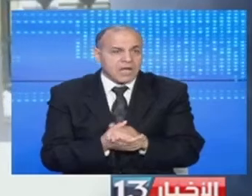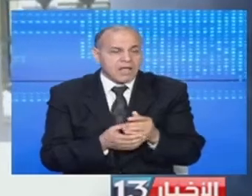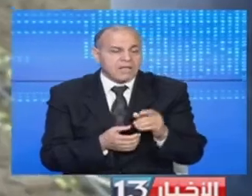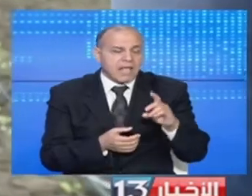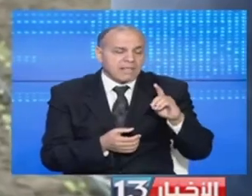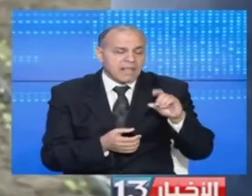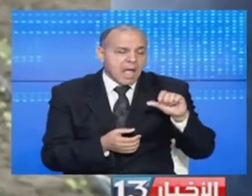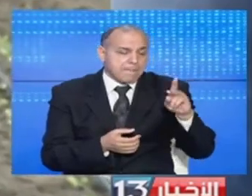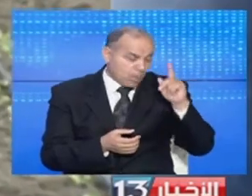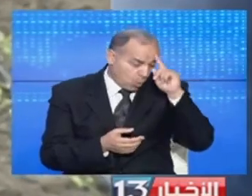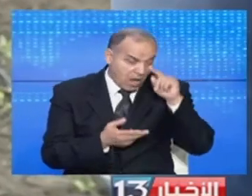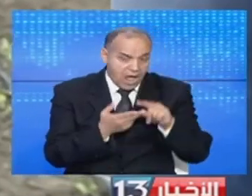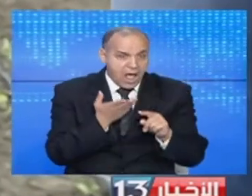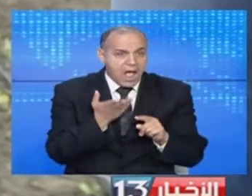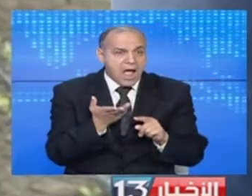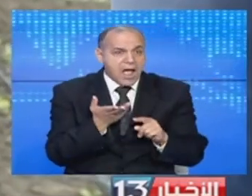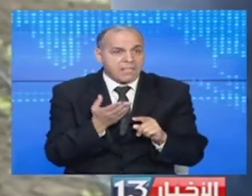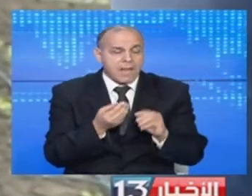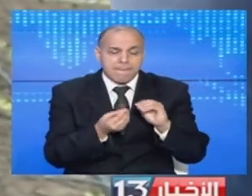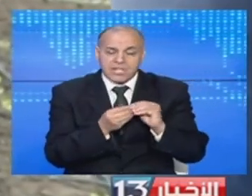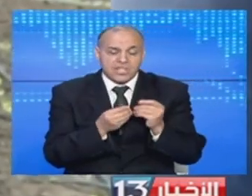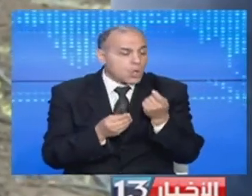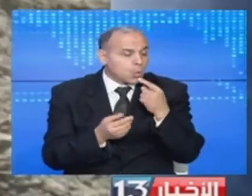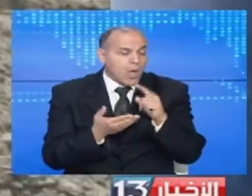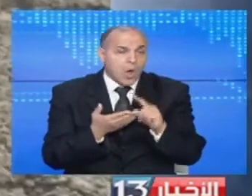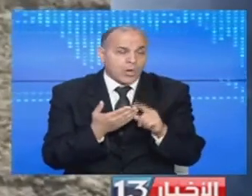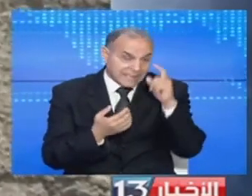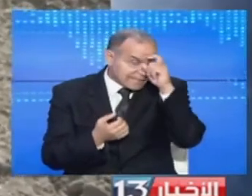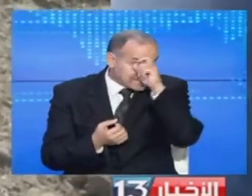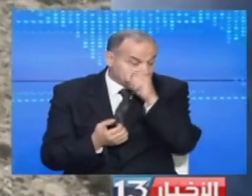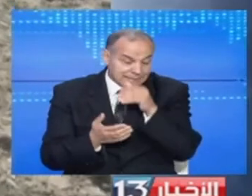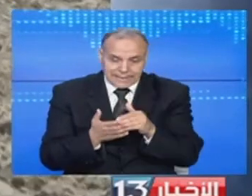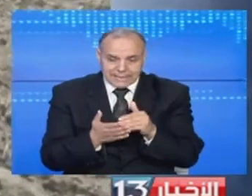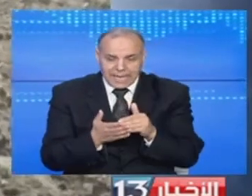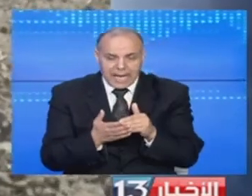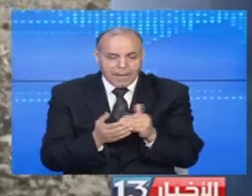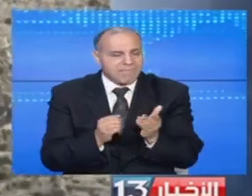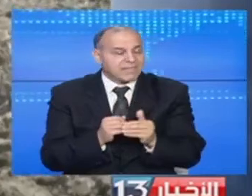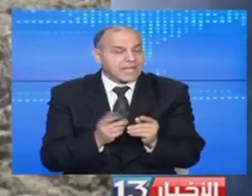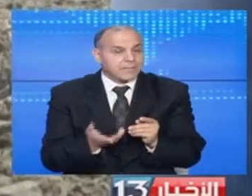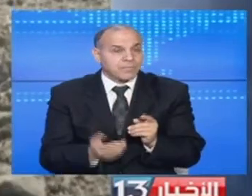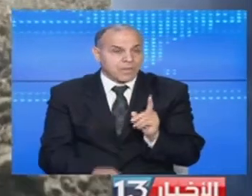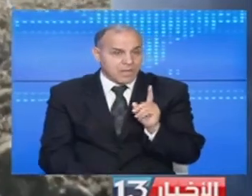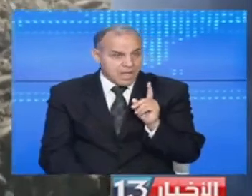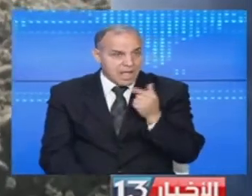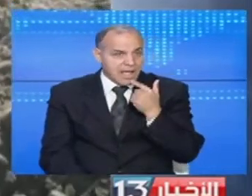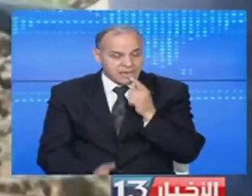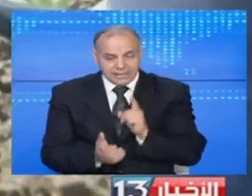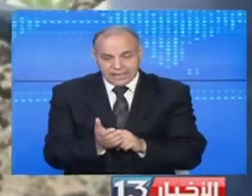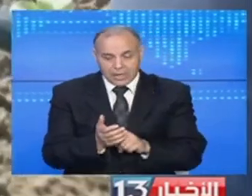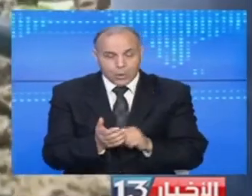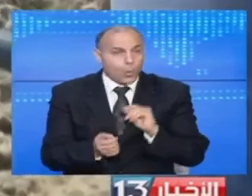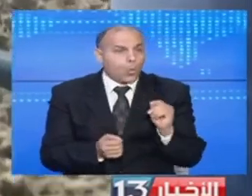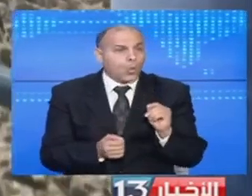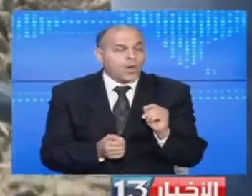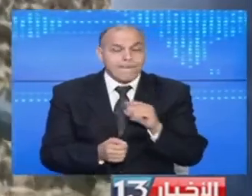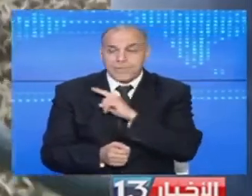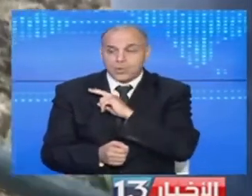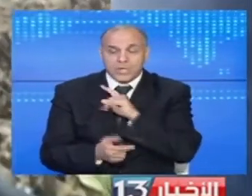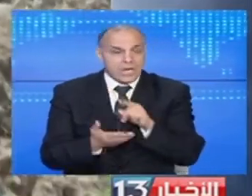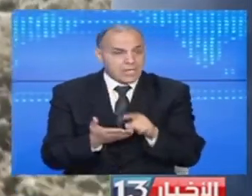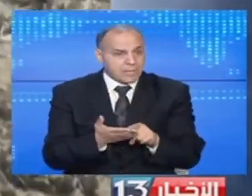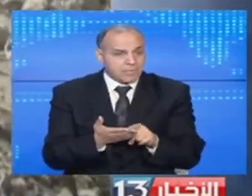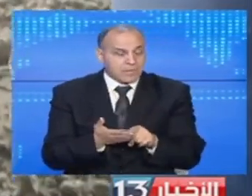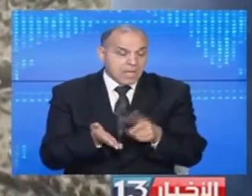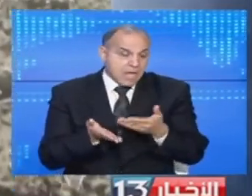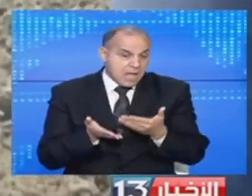الديابي لا شك أن أزمة الأسمدة ستعمق الصعوبات التي يعرفها القطاع الفلاحي وفق تأكيد كل المتدخلين فيه